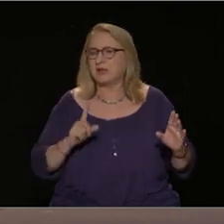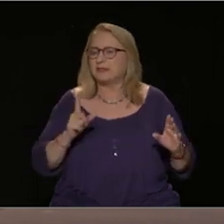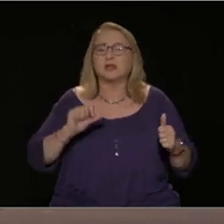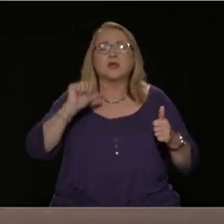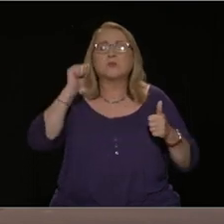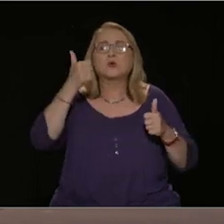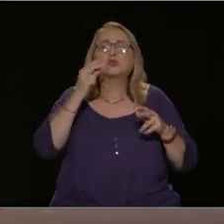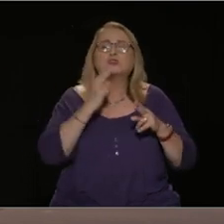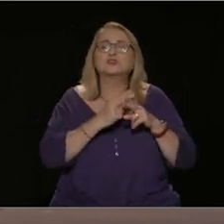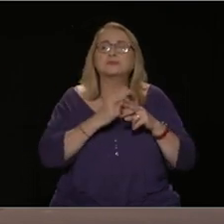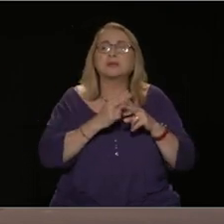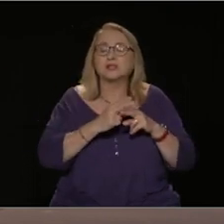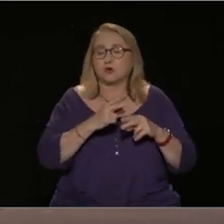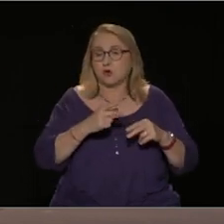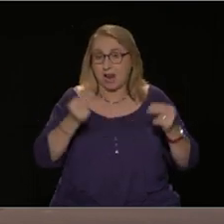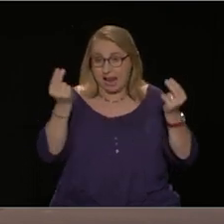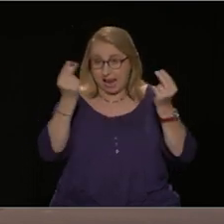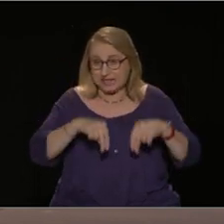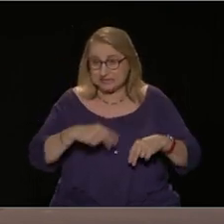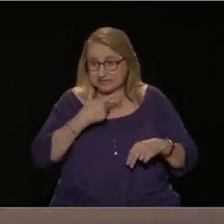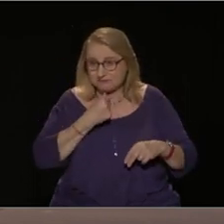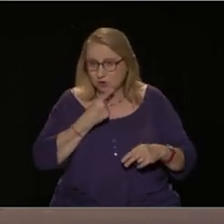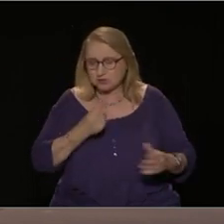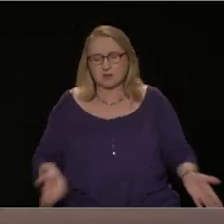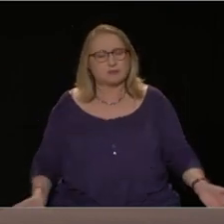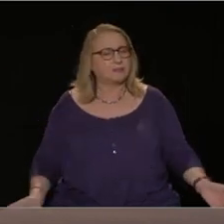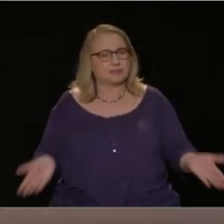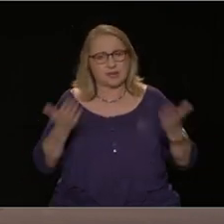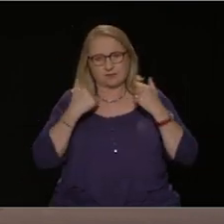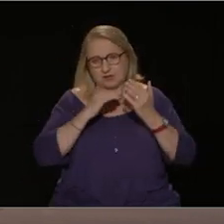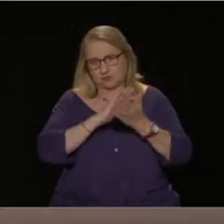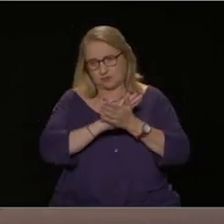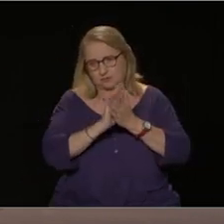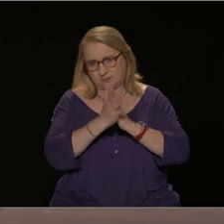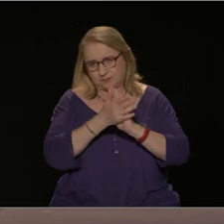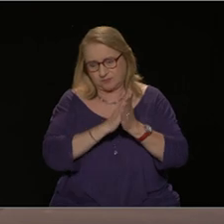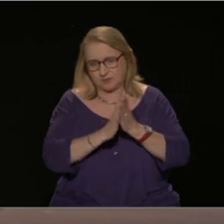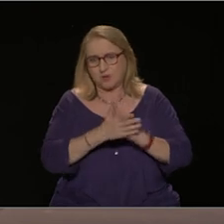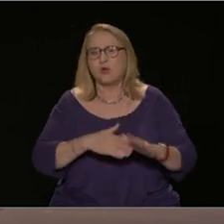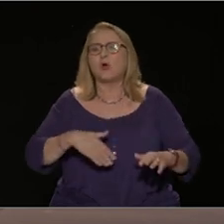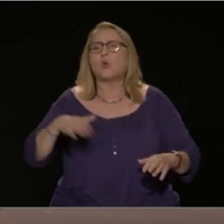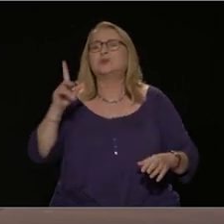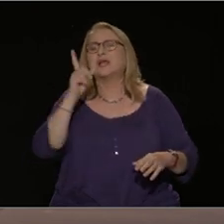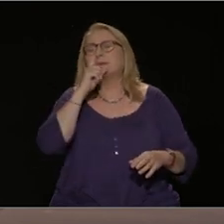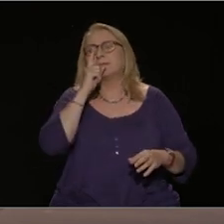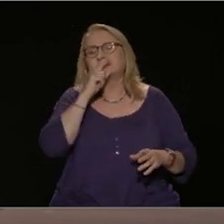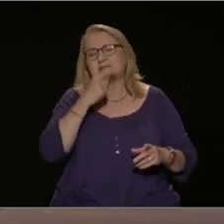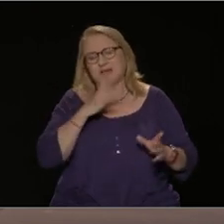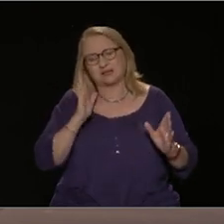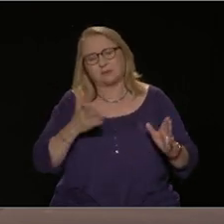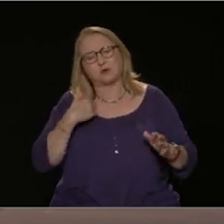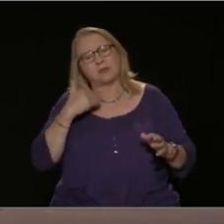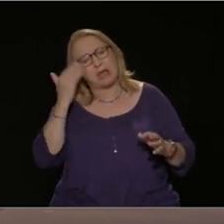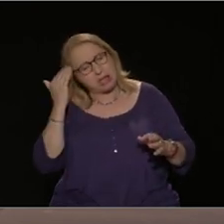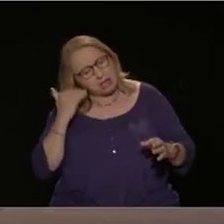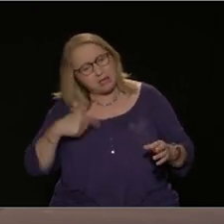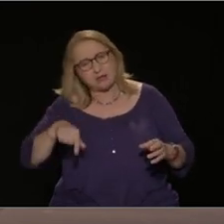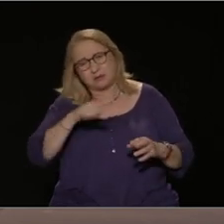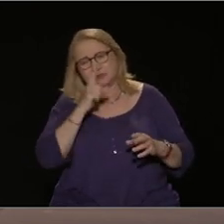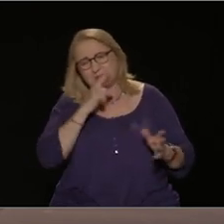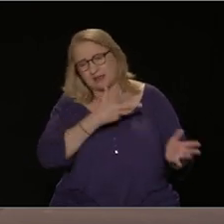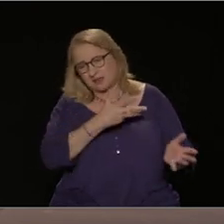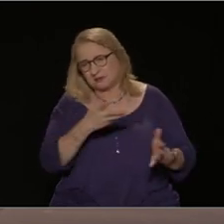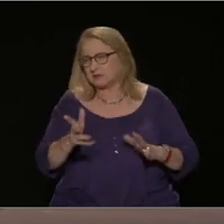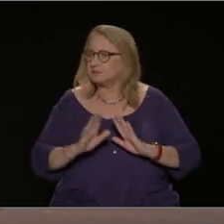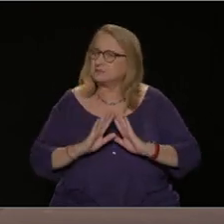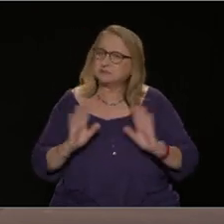κοινοβουλευτικές αυταπάτες ή σε λογικές του λεγόμενου μικρότερου κακού που γίνεται όλο και πιο αδύναμο και έχουμε δει ότι απλά οδηγεί από την